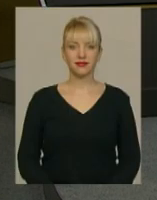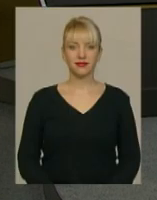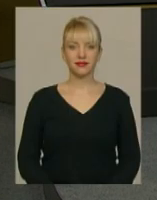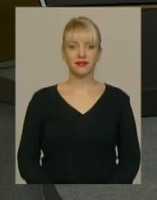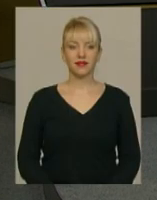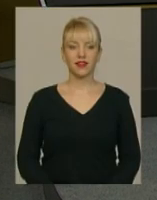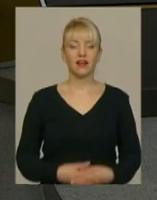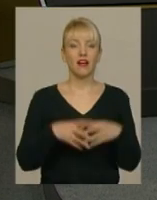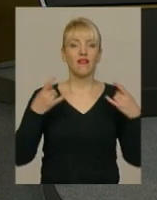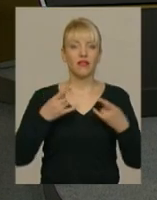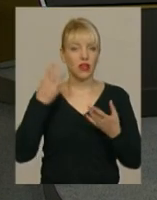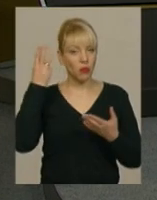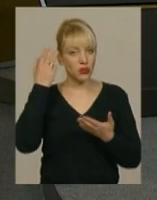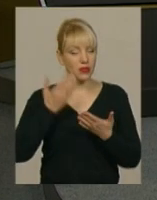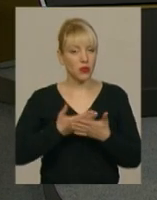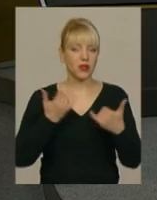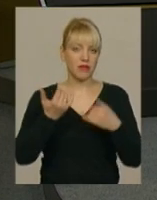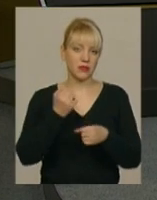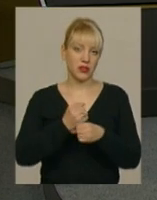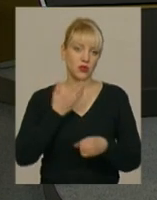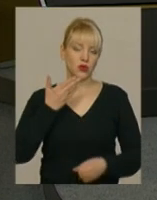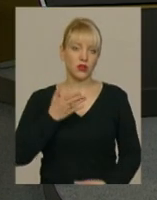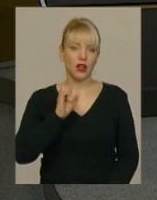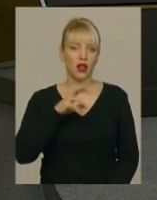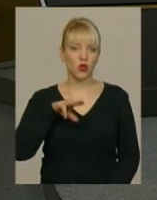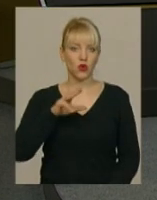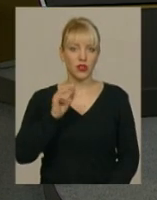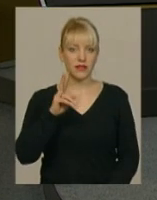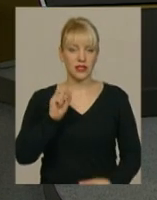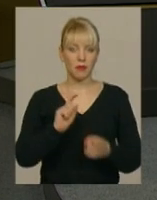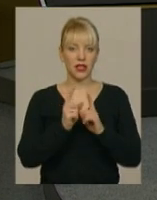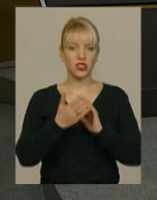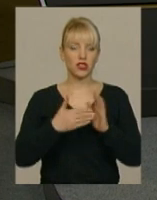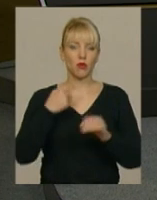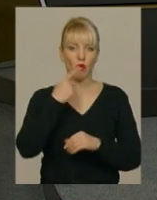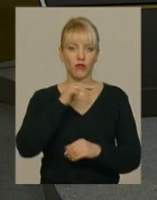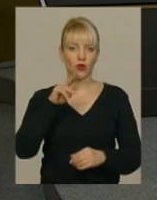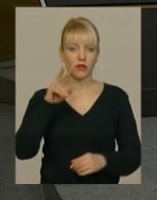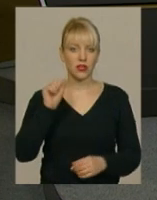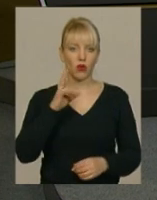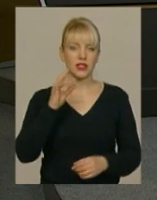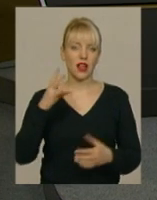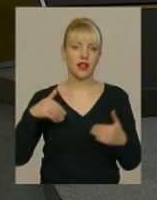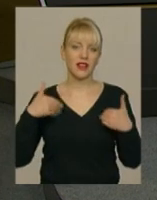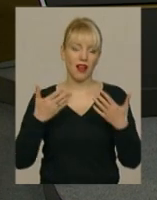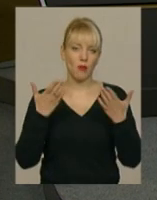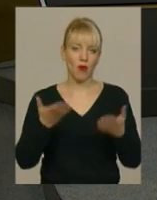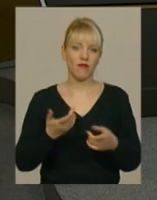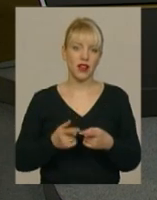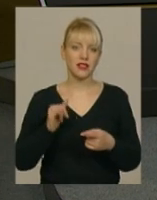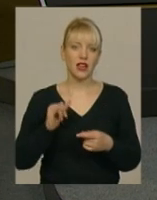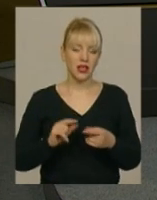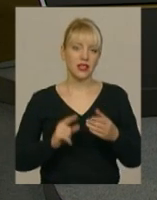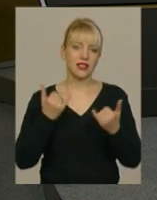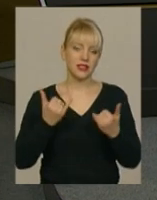В ефірі «Подільська панорама» в студії для вас працюють ведуча Ярослава Антошевська, перекладач на жестову мову Оксана Фіновська. Ми вітаємо вас.